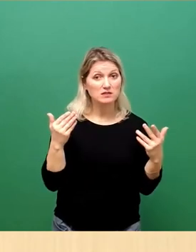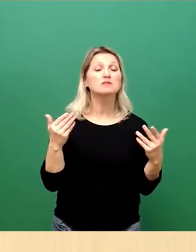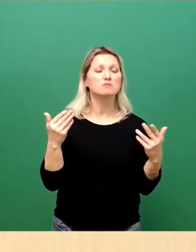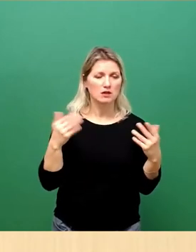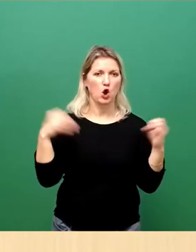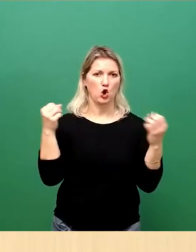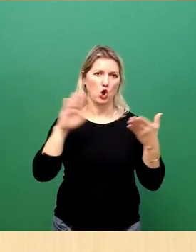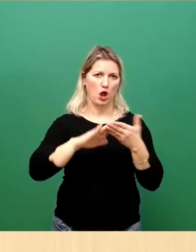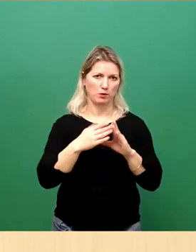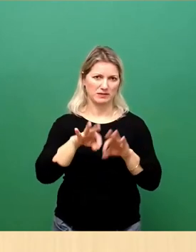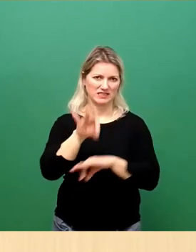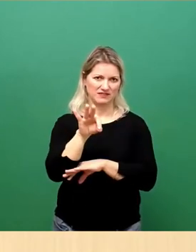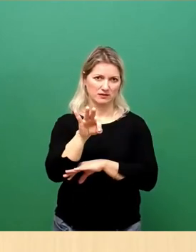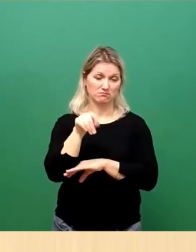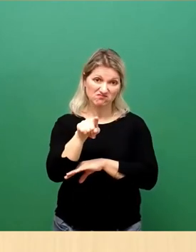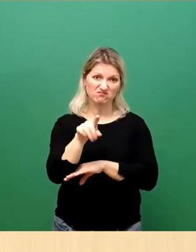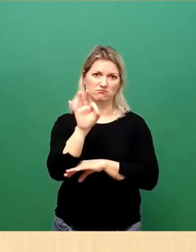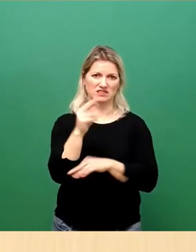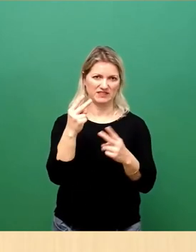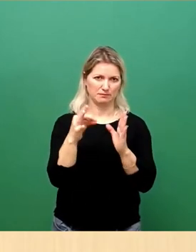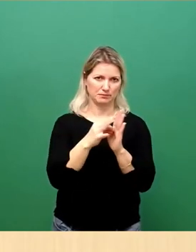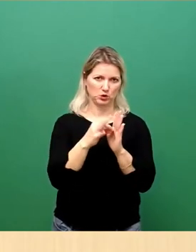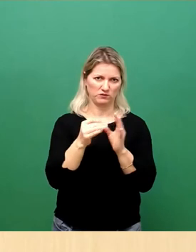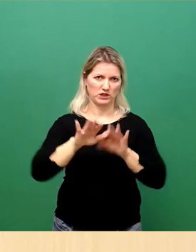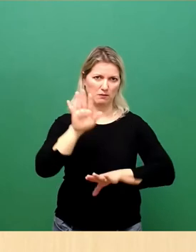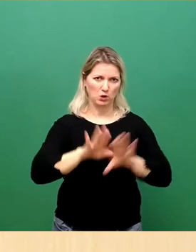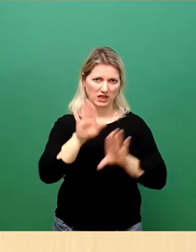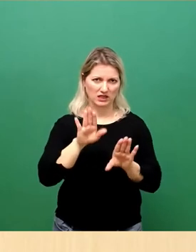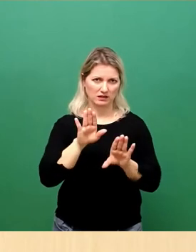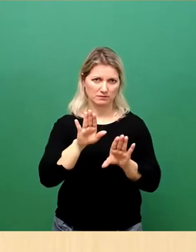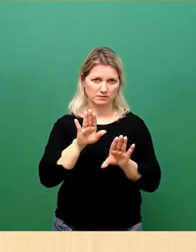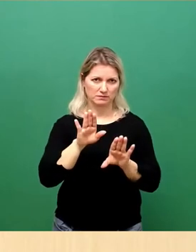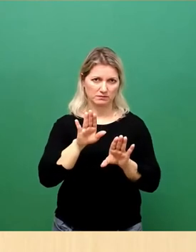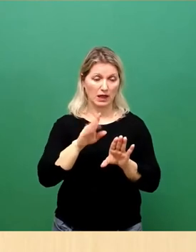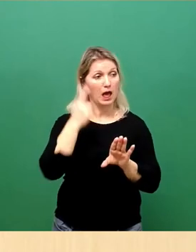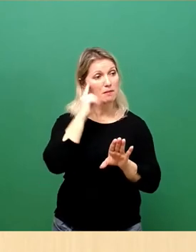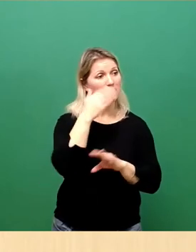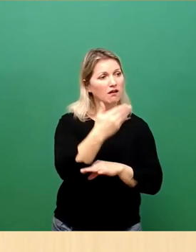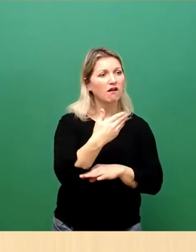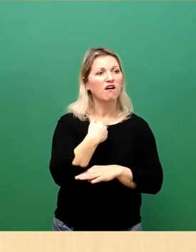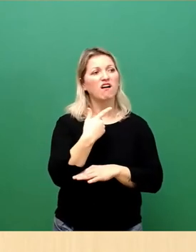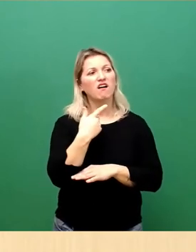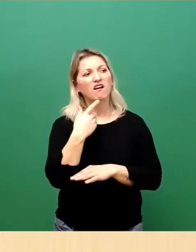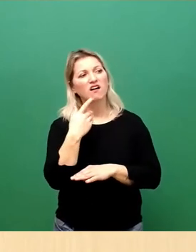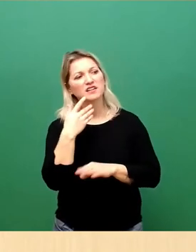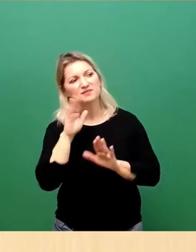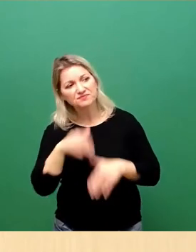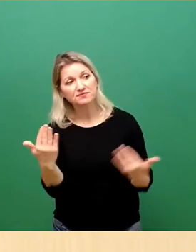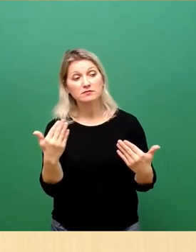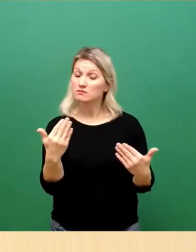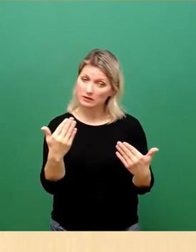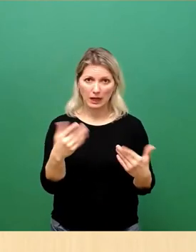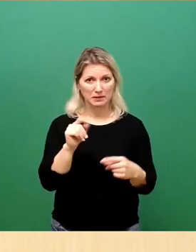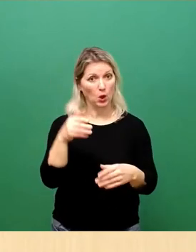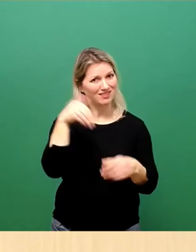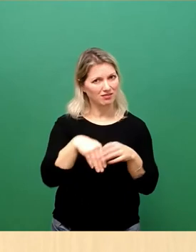Und anders als viele meinen, ist dies keine Schwäche, sondern eine Stärke der Demokratie. Lassen Sie uns